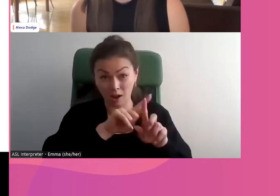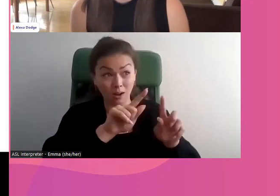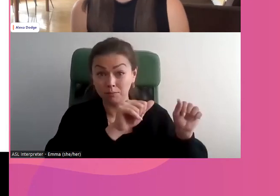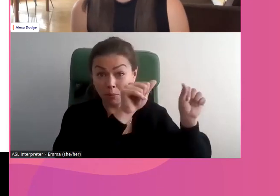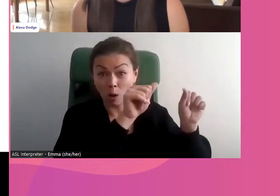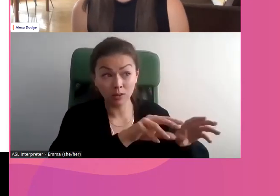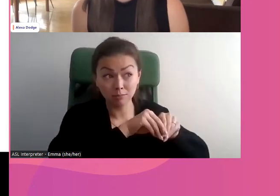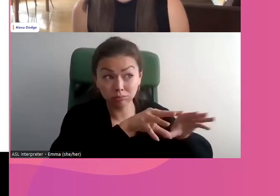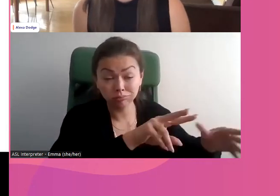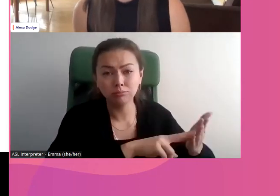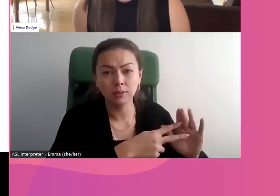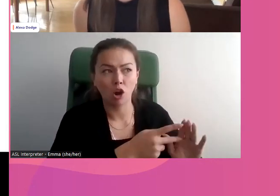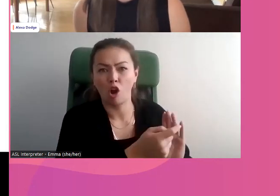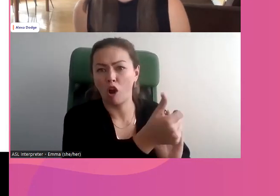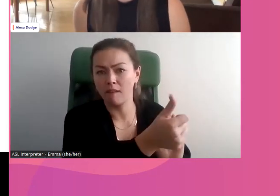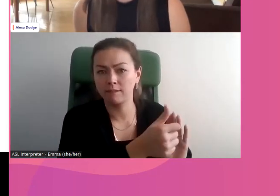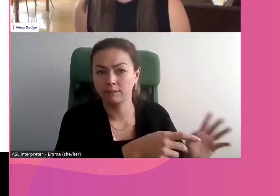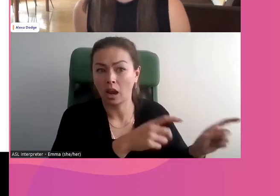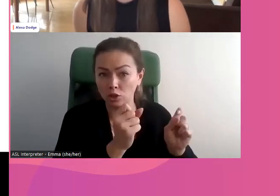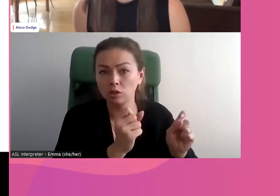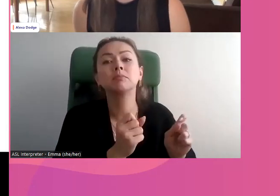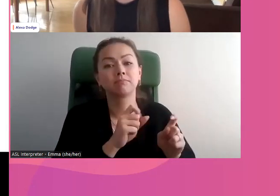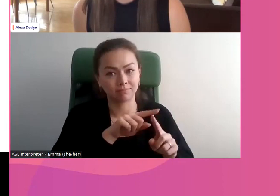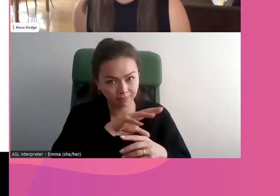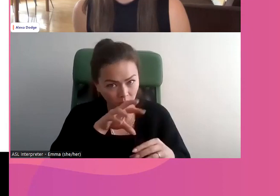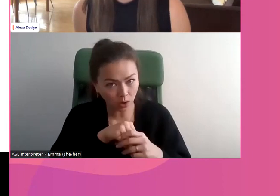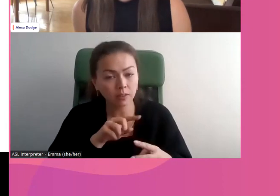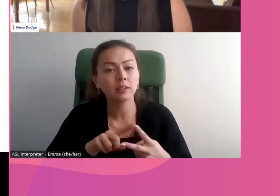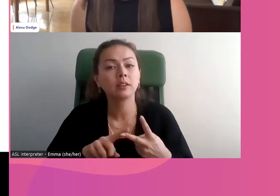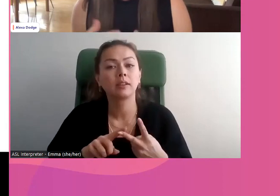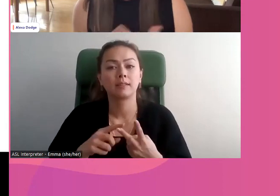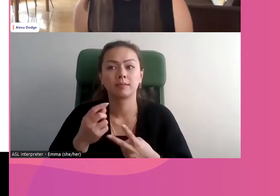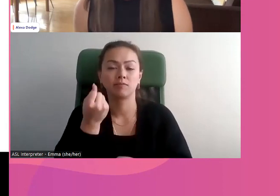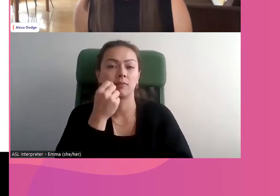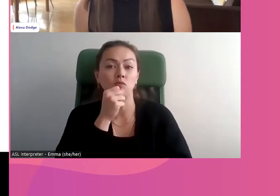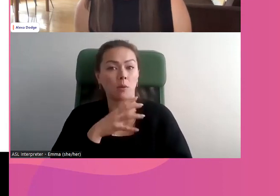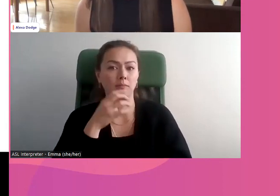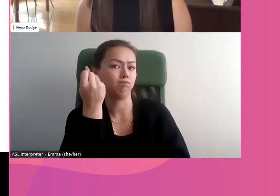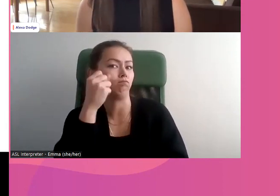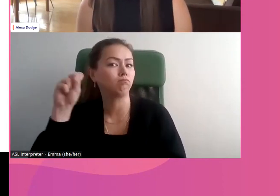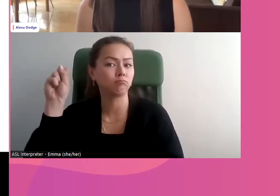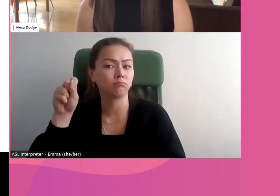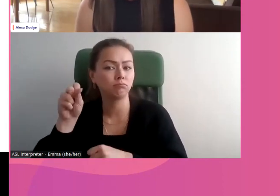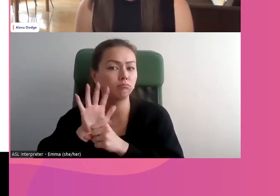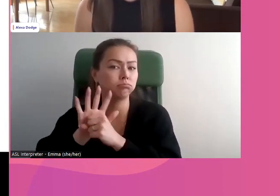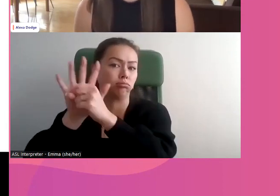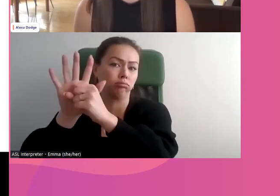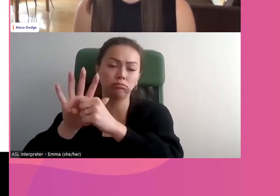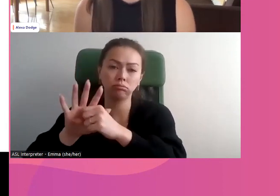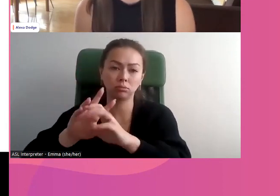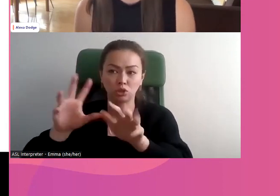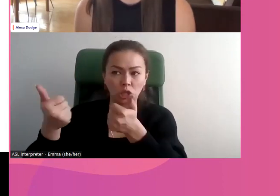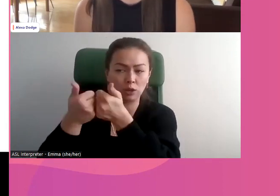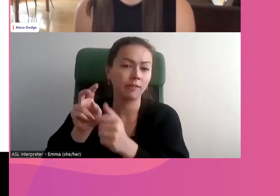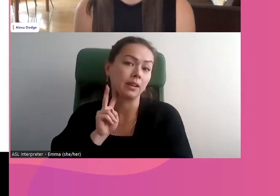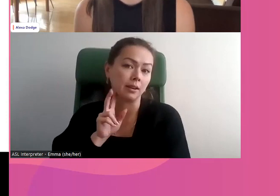retirer du web des photos. Et nous parlons aussi de la remise en question de certaines des façons dont les